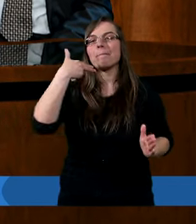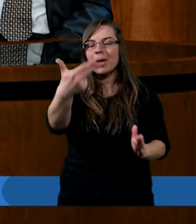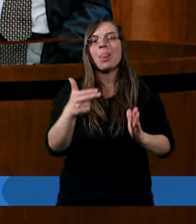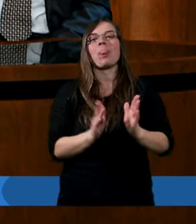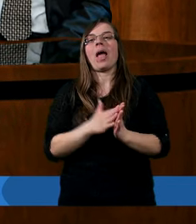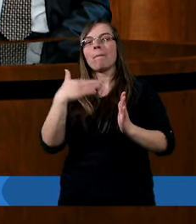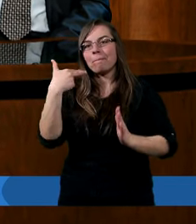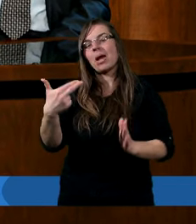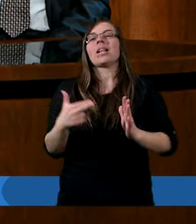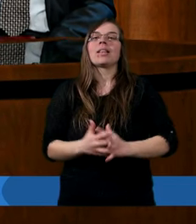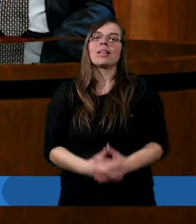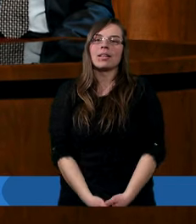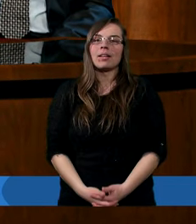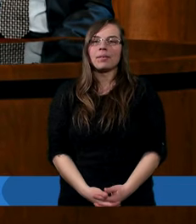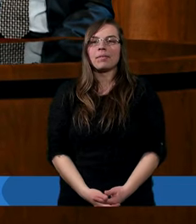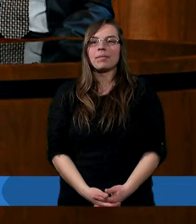Amen.